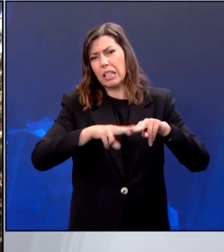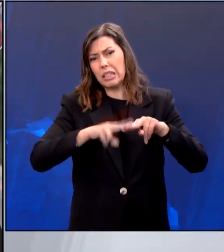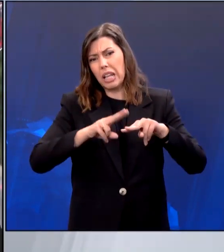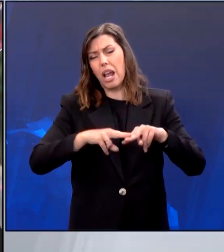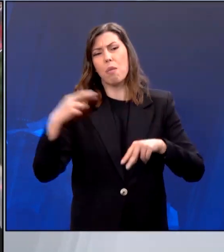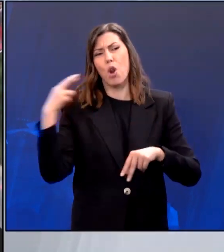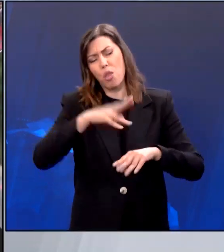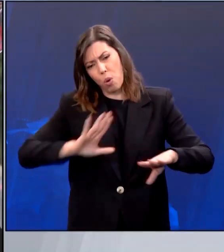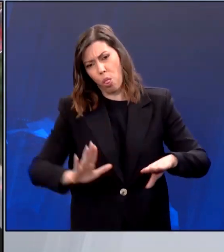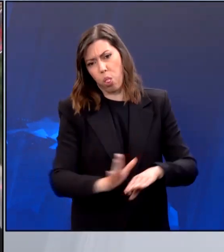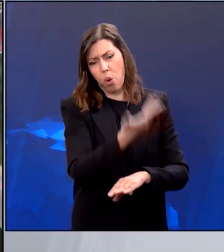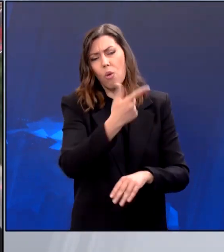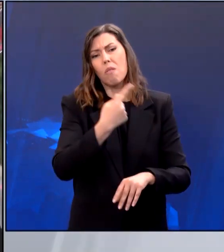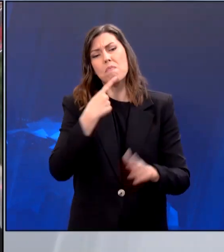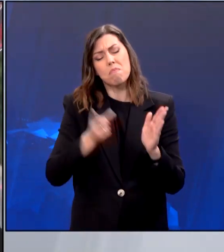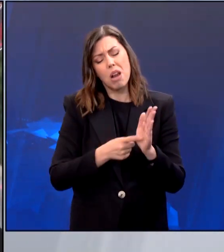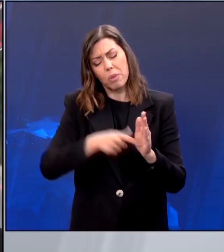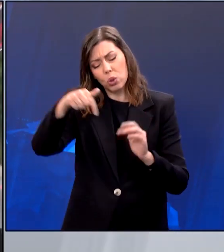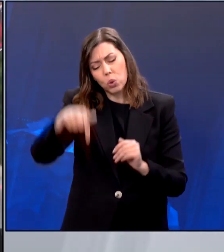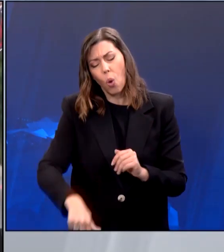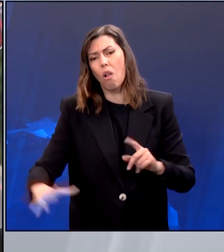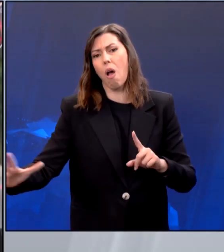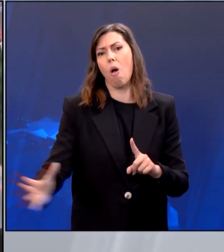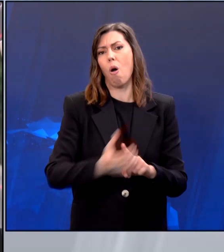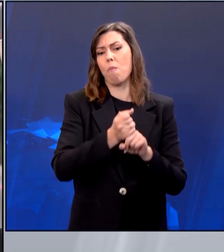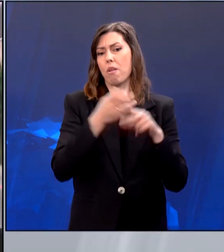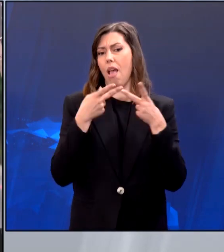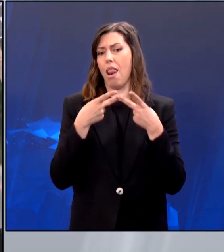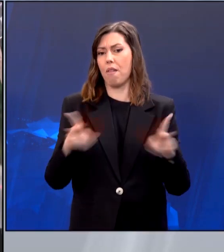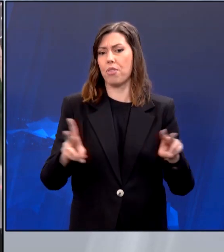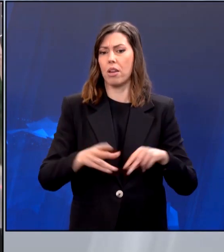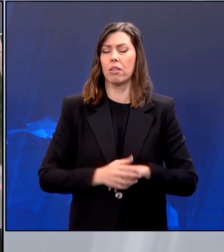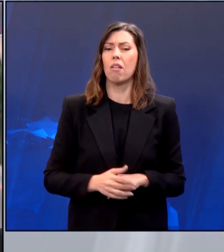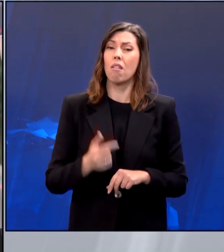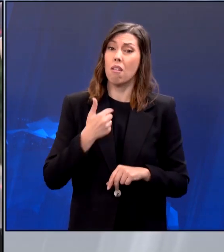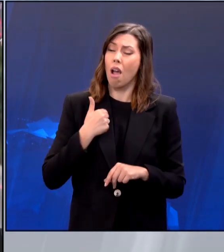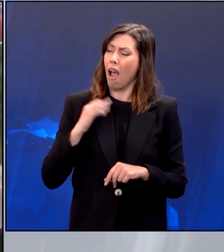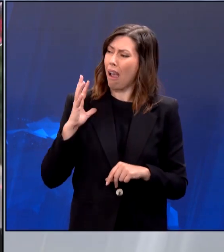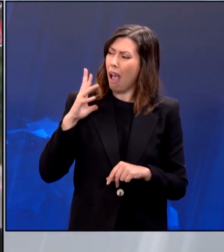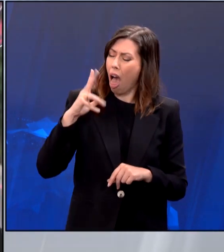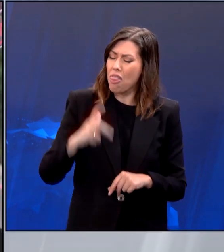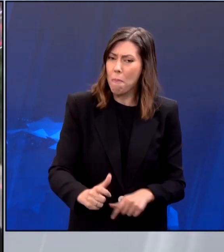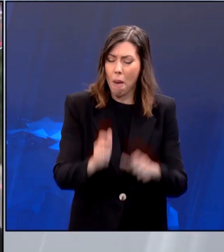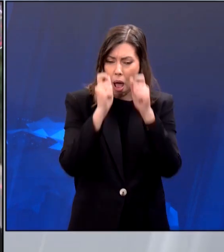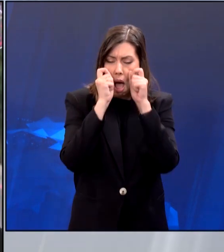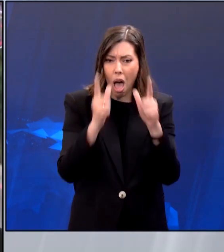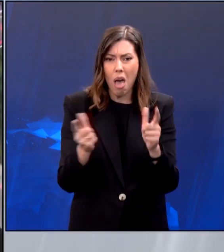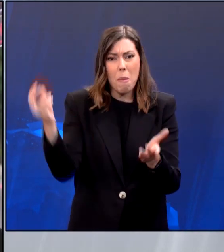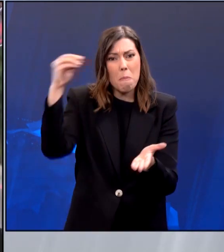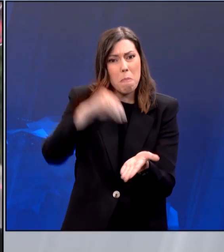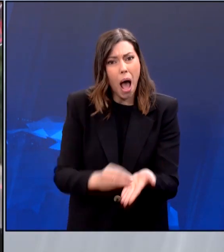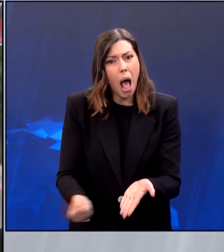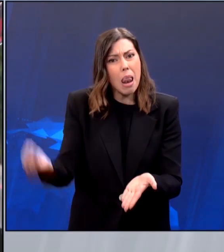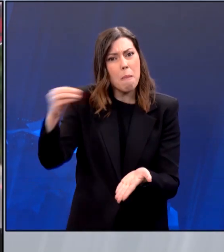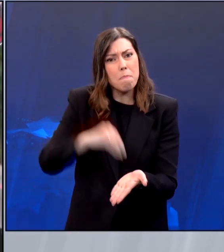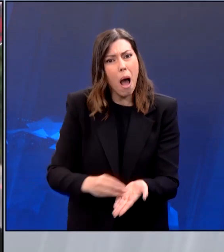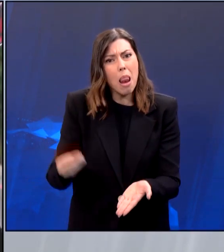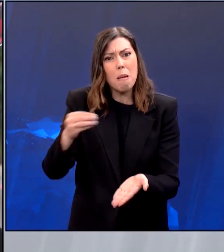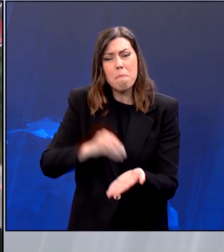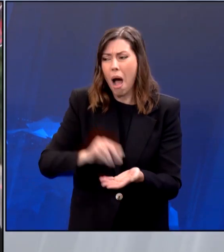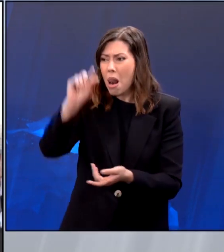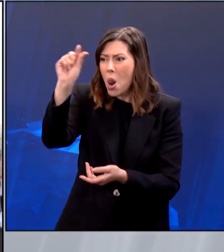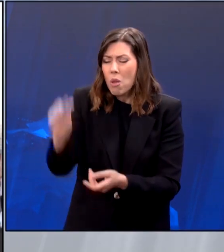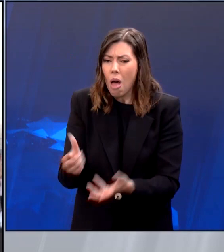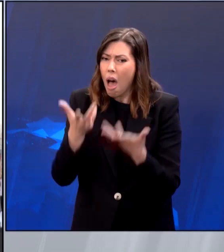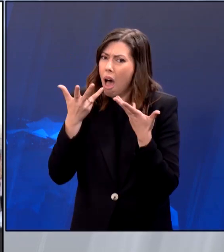νομήρων. Όσο μέχρι πρέπει να την απελευθέρωση των άλλων απελευθέρωσης που παρακολουθούν στη Γάζα σε έναν κυβέρνηση. Αυτό